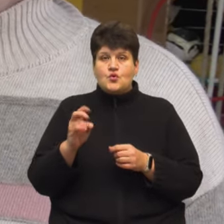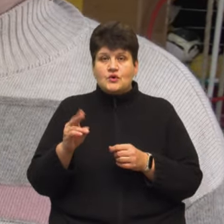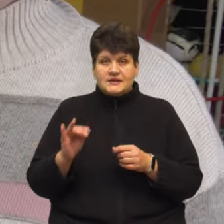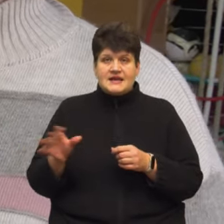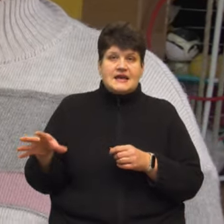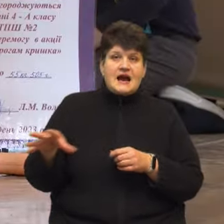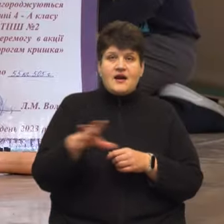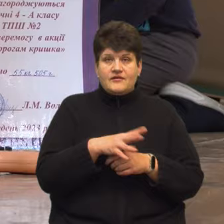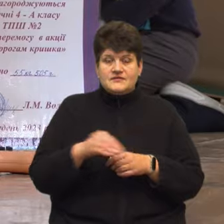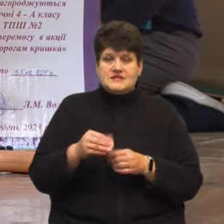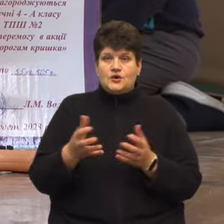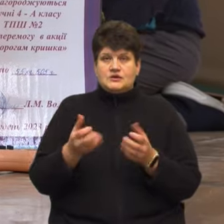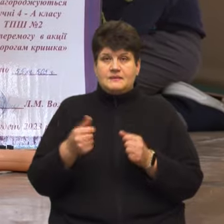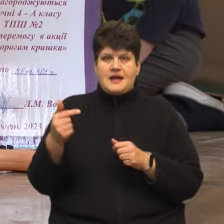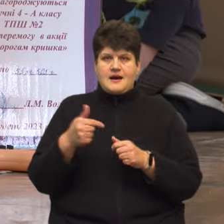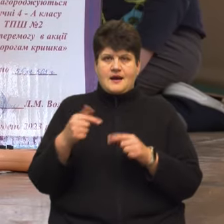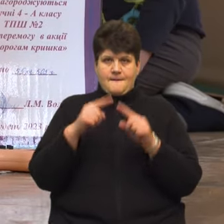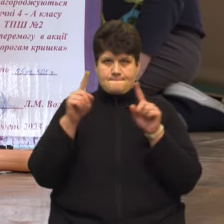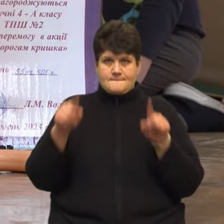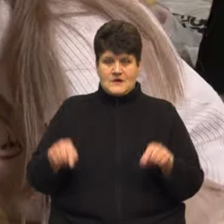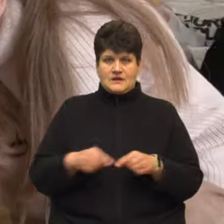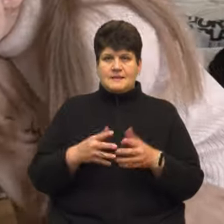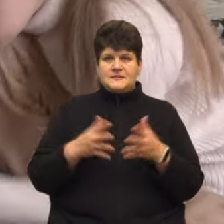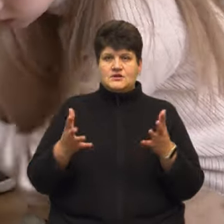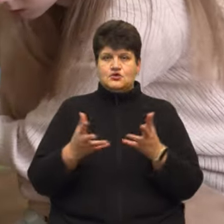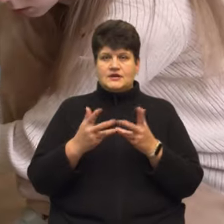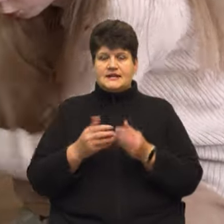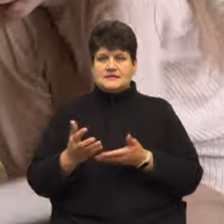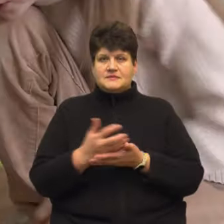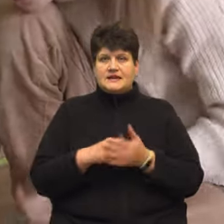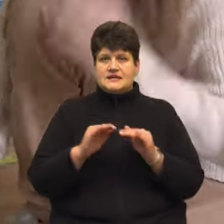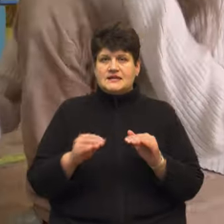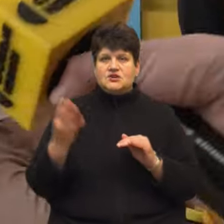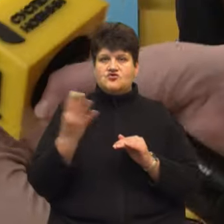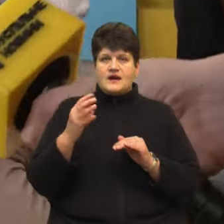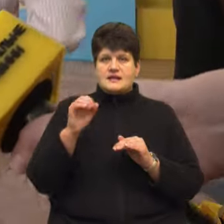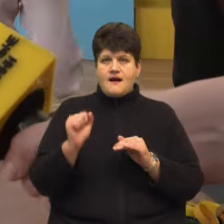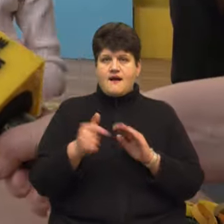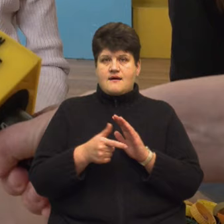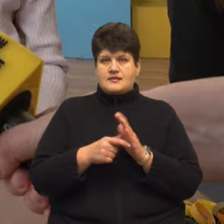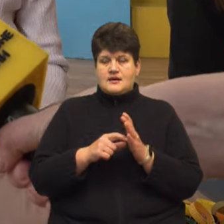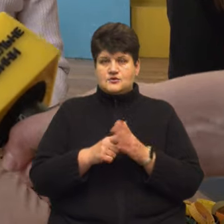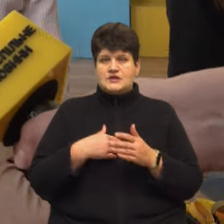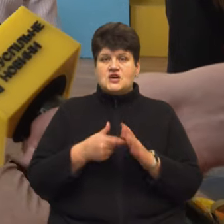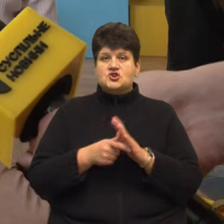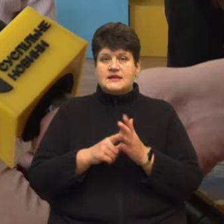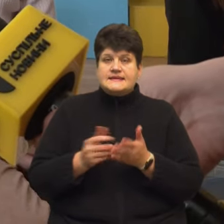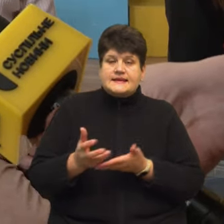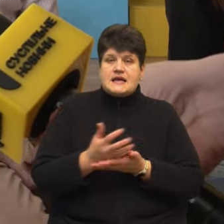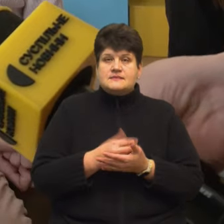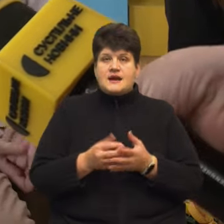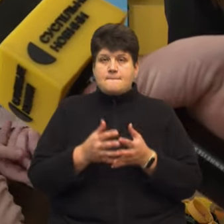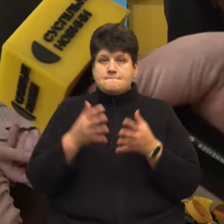отримали грамоти. Найбільшу кількість кришок назбирали учні 4-го А-класу. Наш клас назбирав найбільше